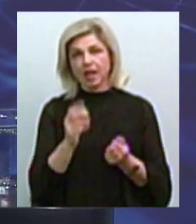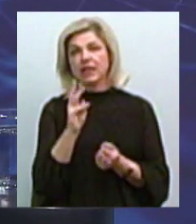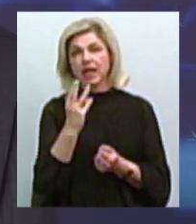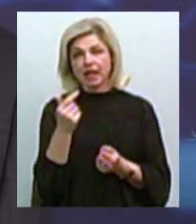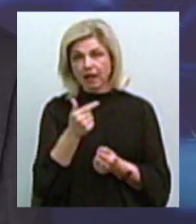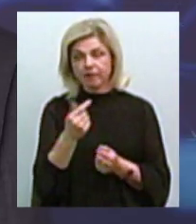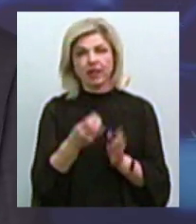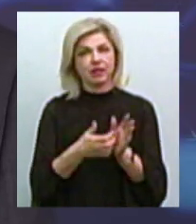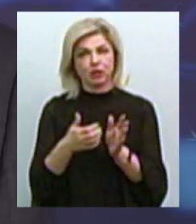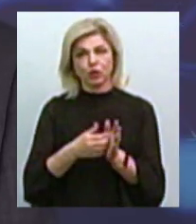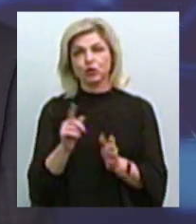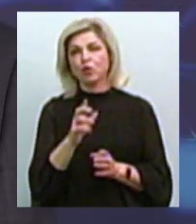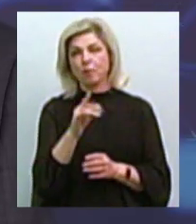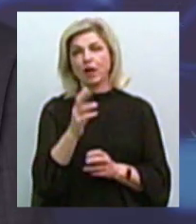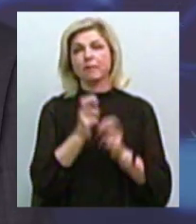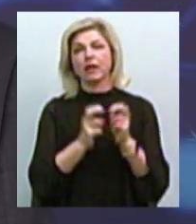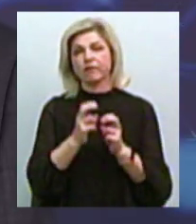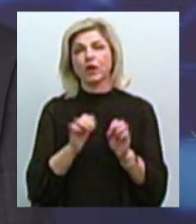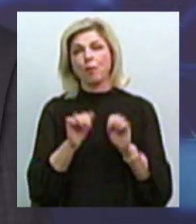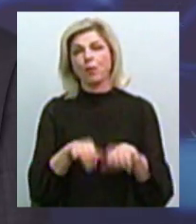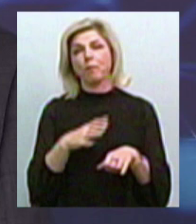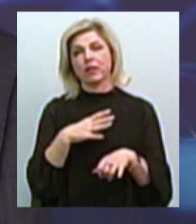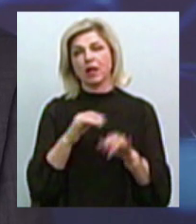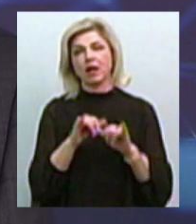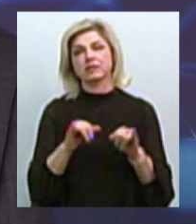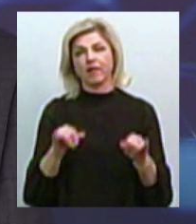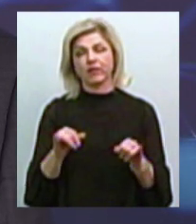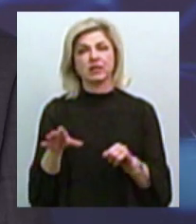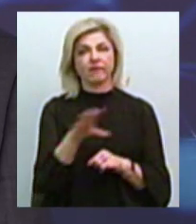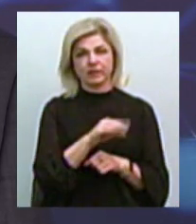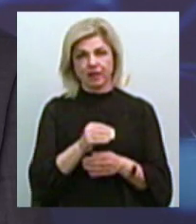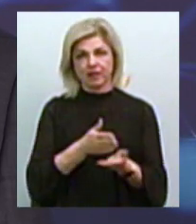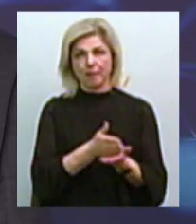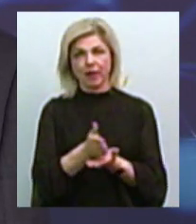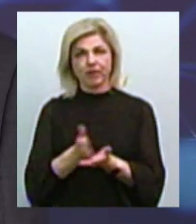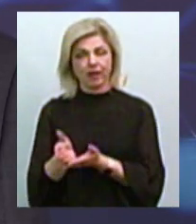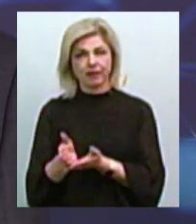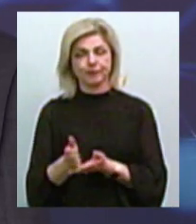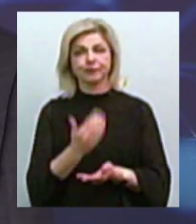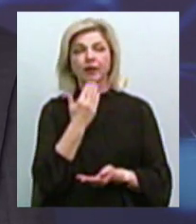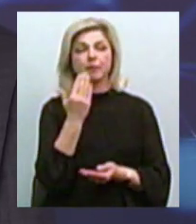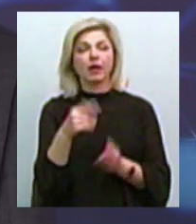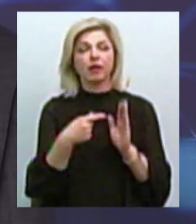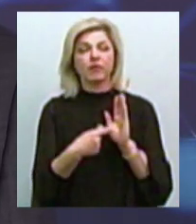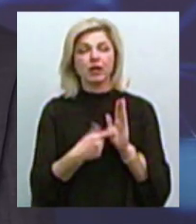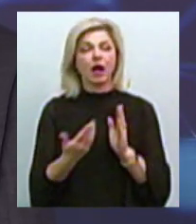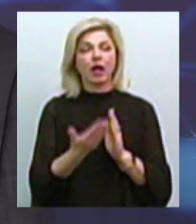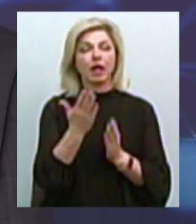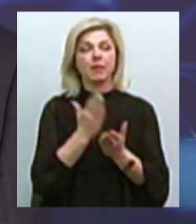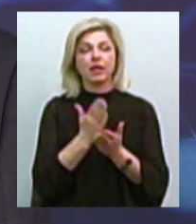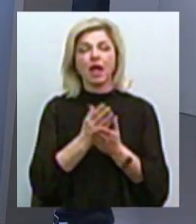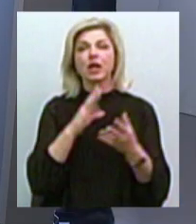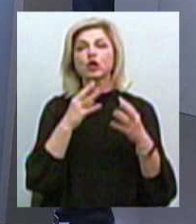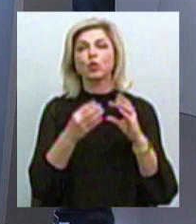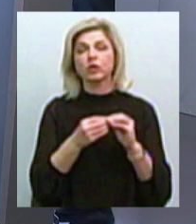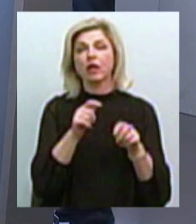того, щоб можна було підприємству розвиватися во всіх направленнях. А якими є результати перевірки пасажиропотоку у